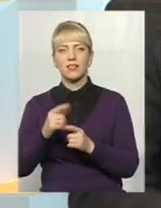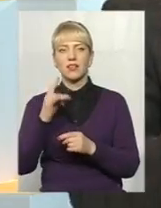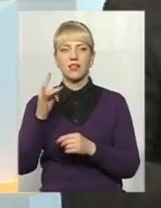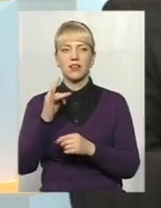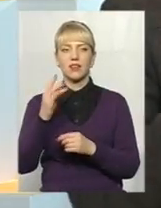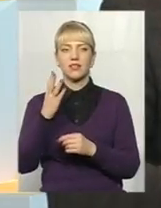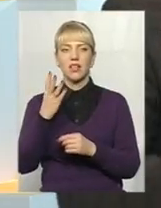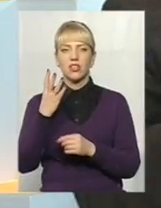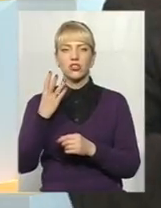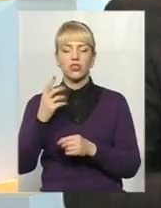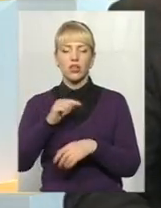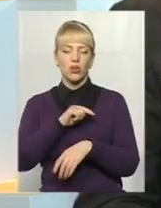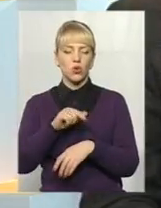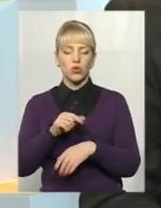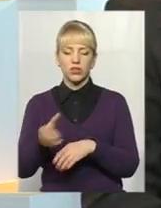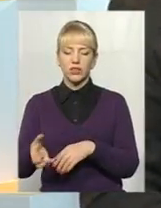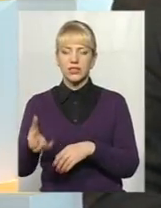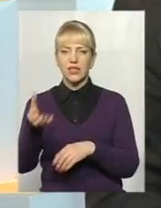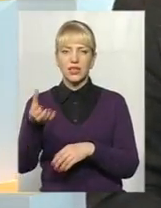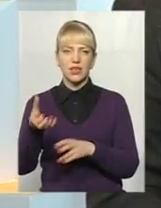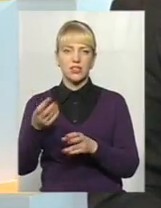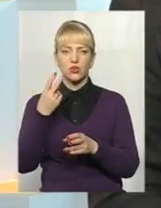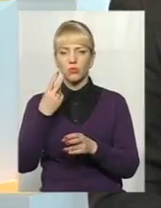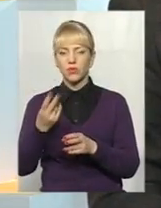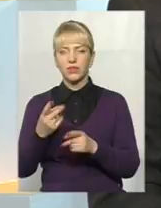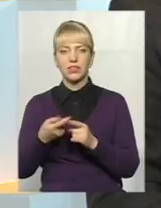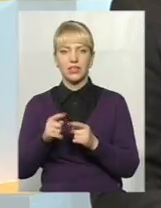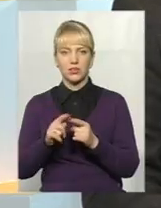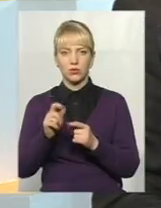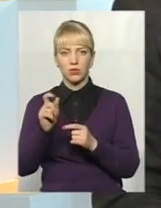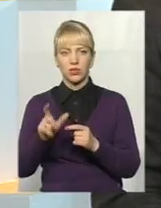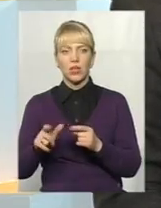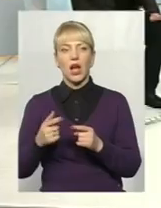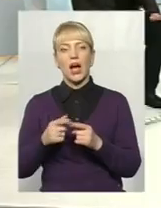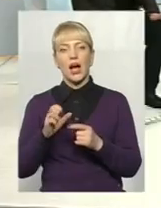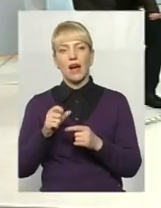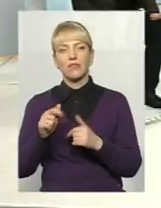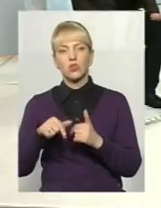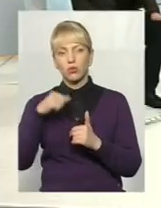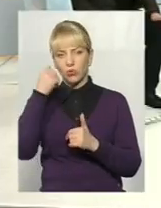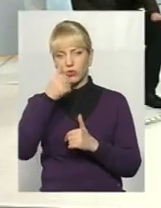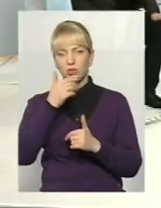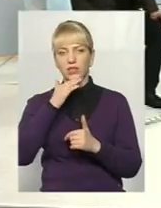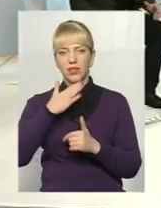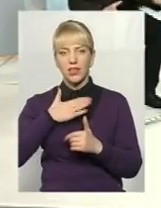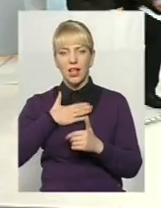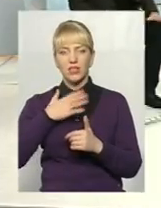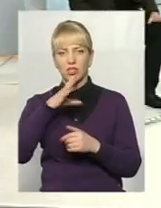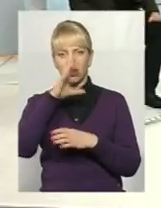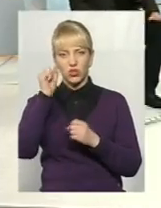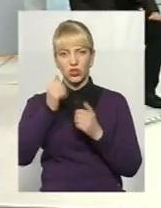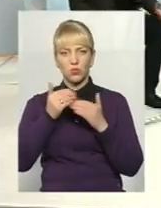достається, щоб не порушити температурний режим, це інше. Ну, а в цьому році наша «Ніч музеїв» ще